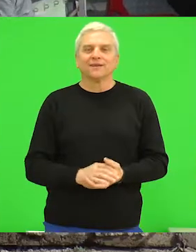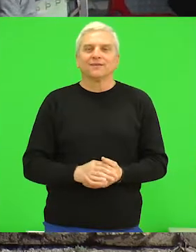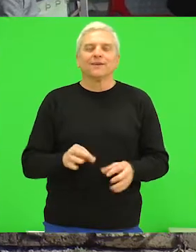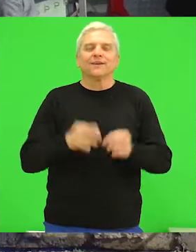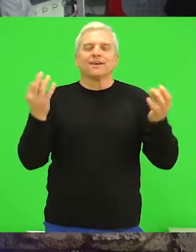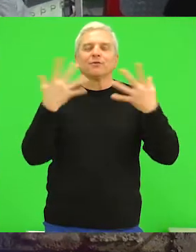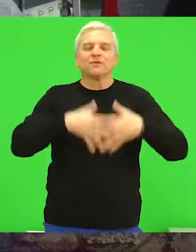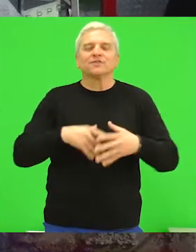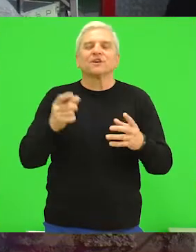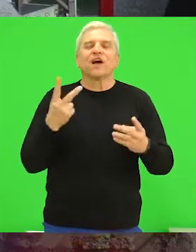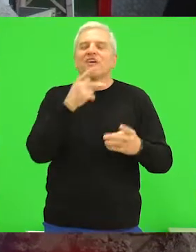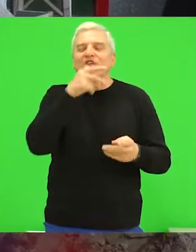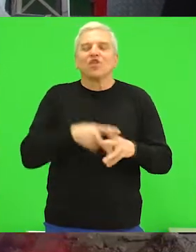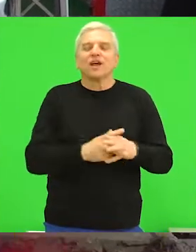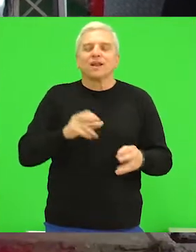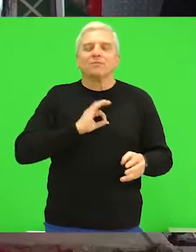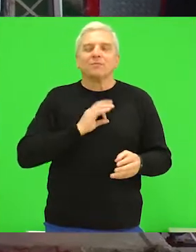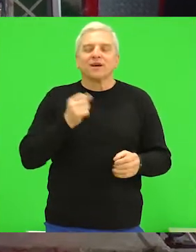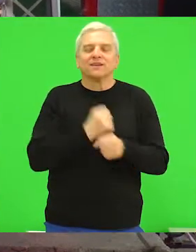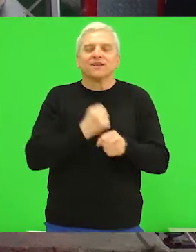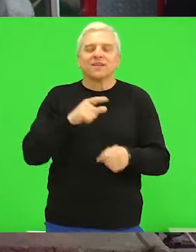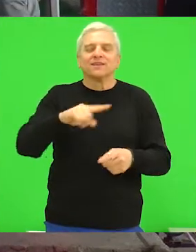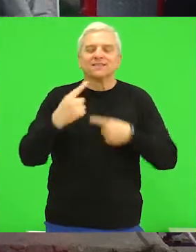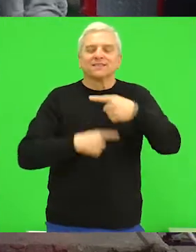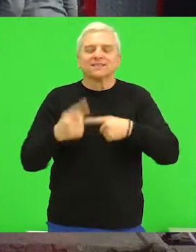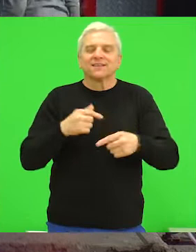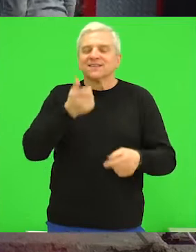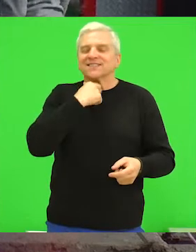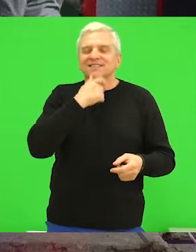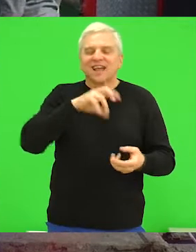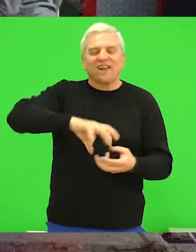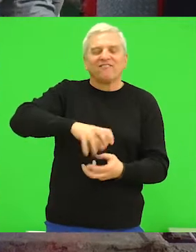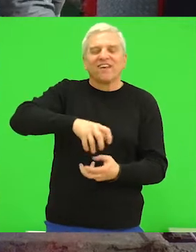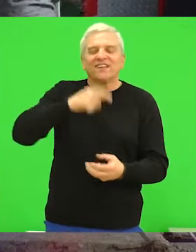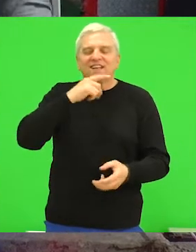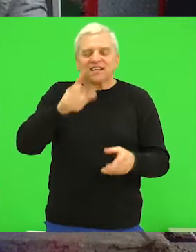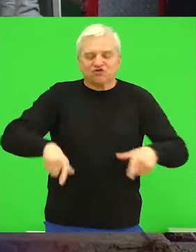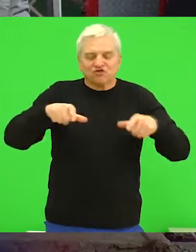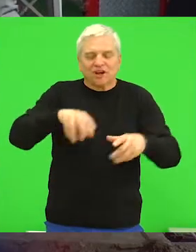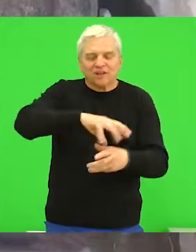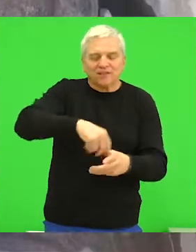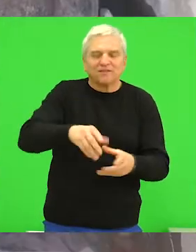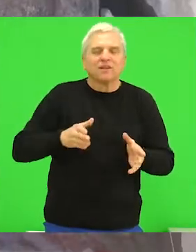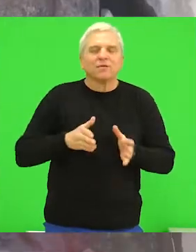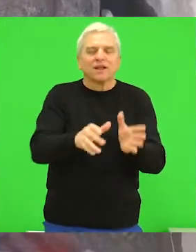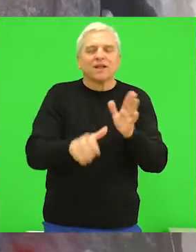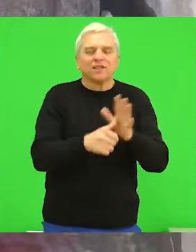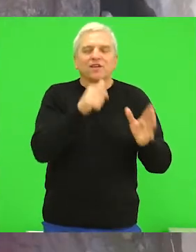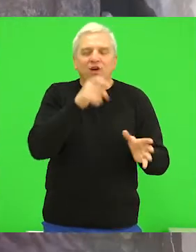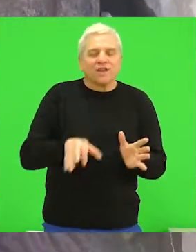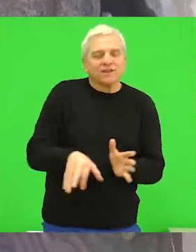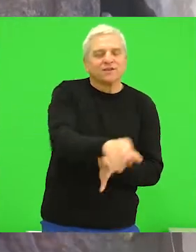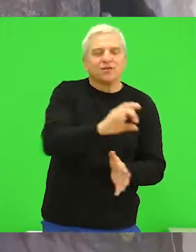Javno preduzeće Vodokanal Beče i Radina zameni zastarelih ventila u šahtovima na magistralnom